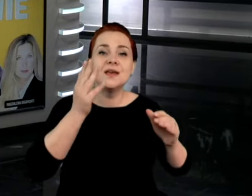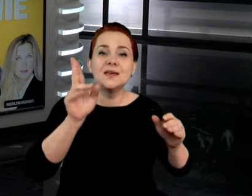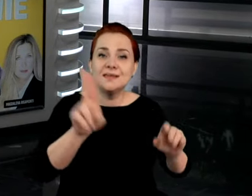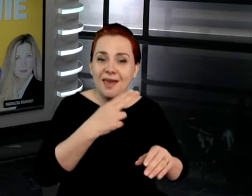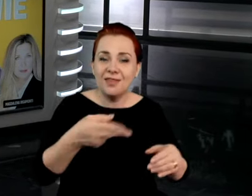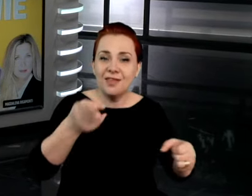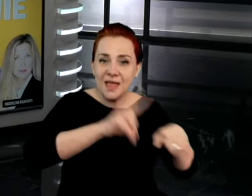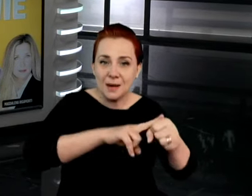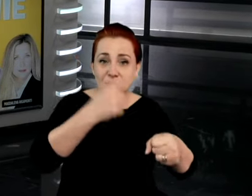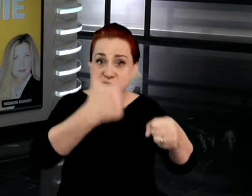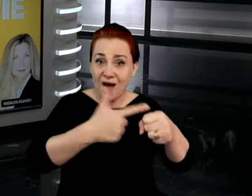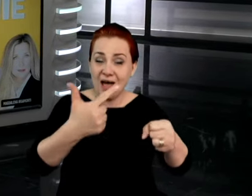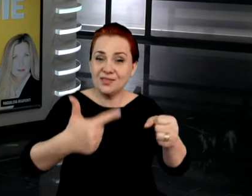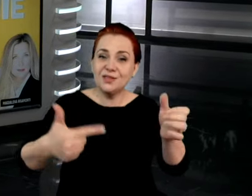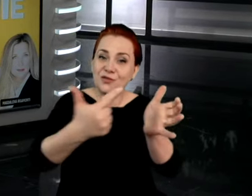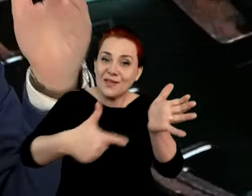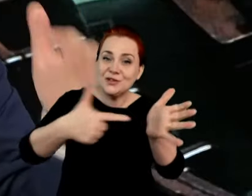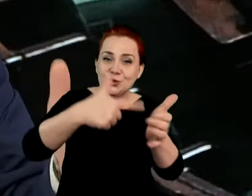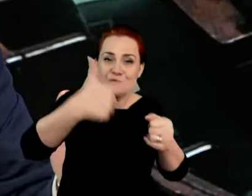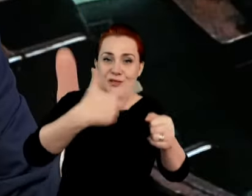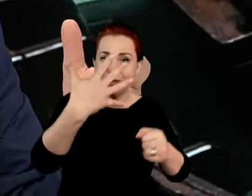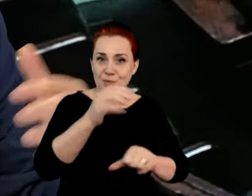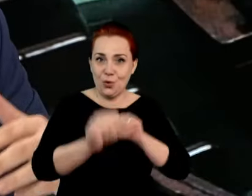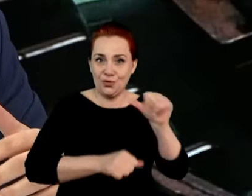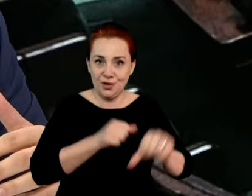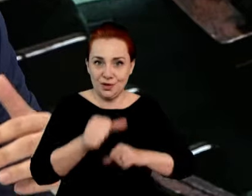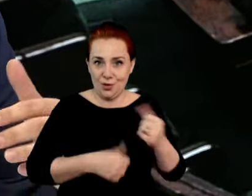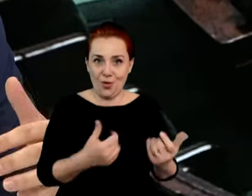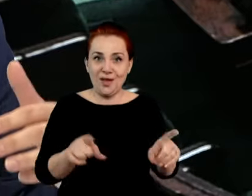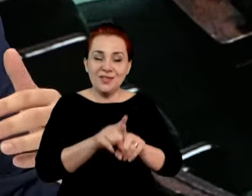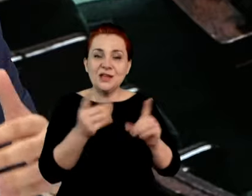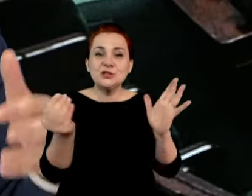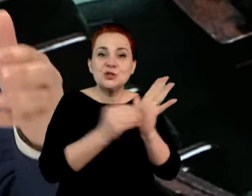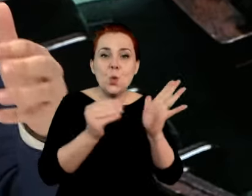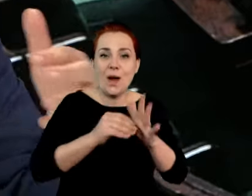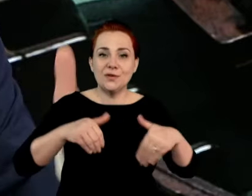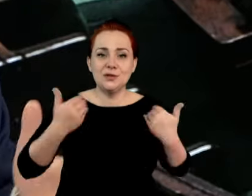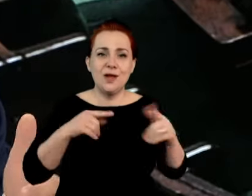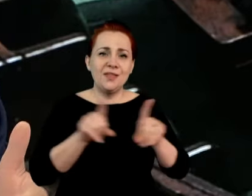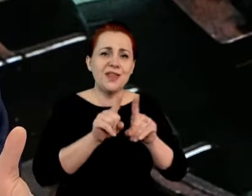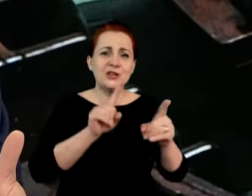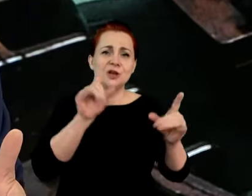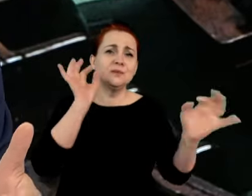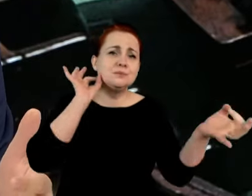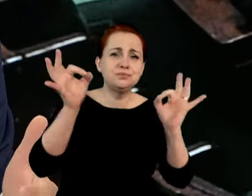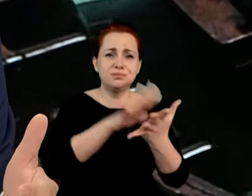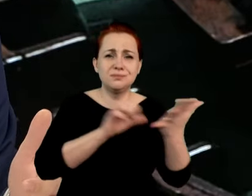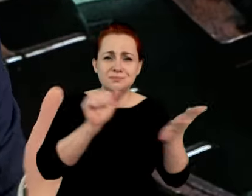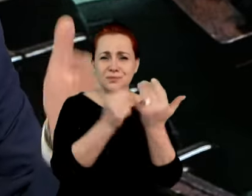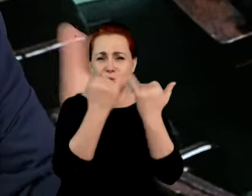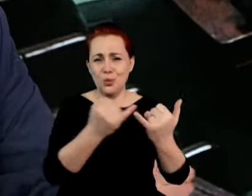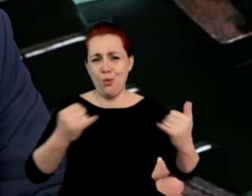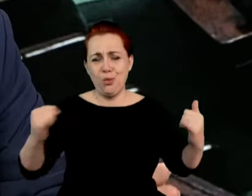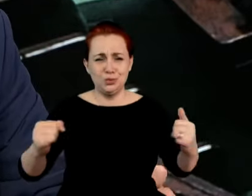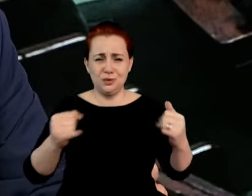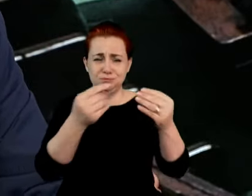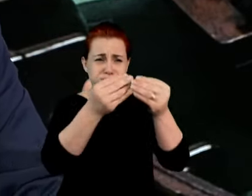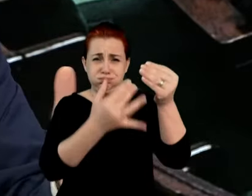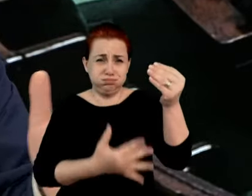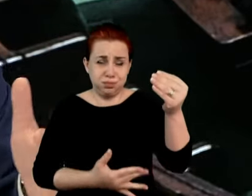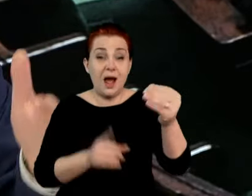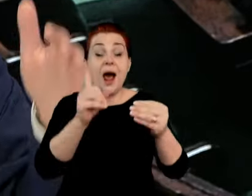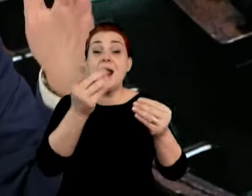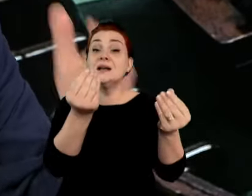zdrowotna 9% każdego po kieszeni, już o aferach czy programach, Villa Plus i tego innych rzeczach nie będę mówił, ale ceny